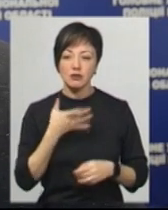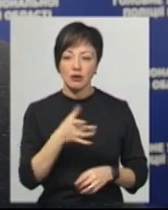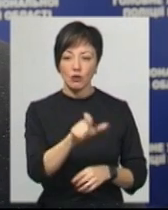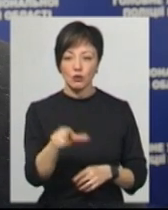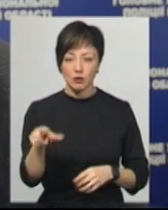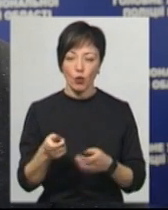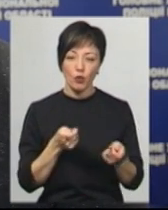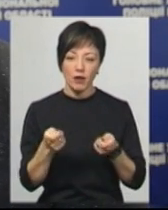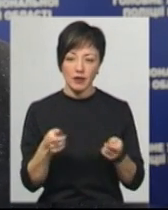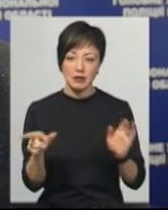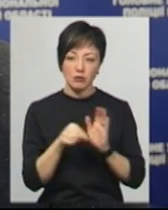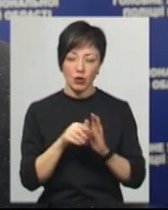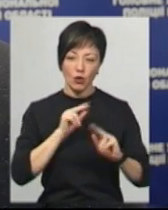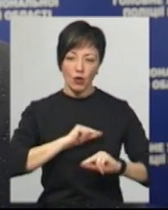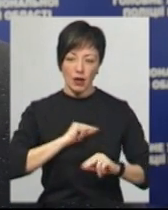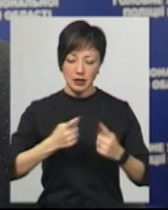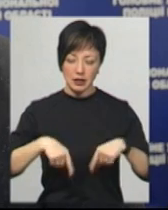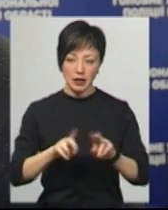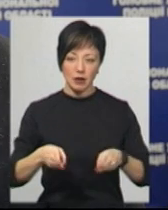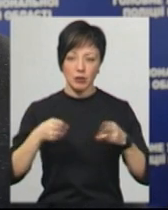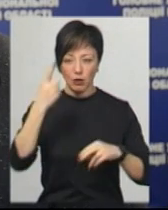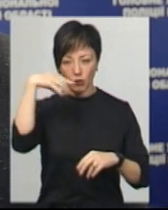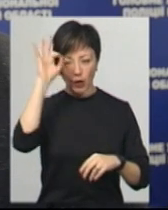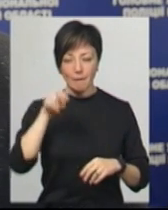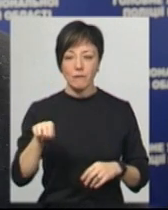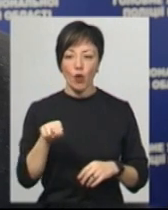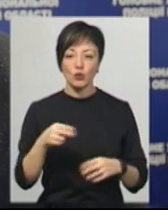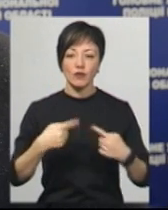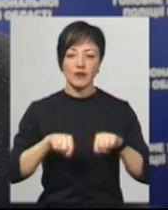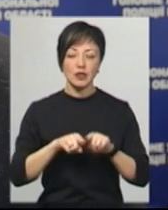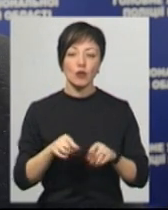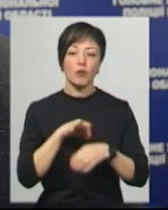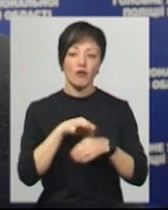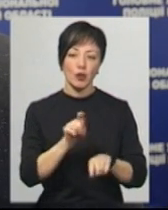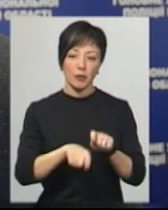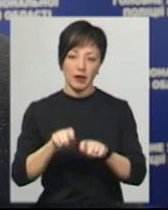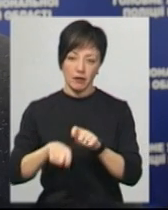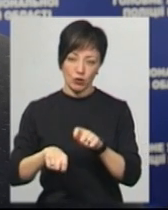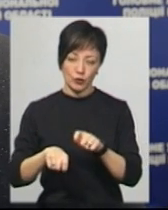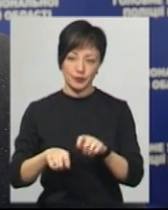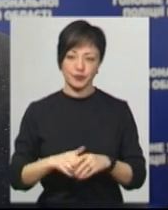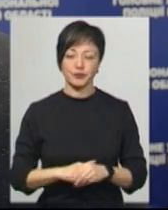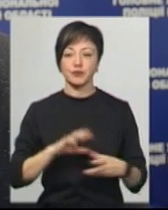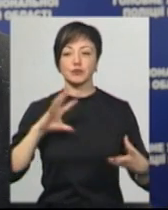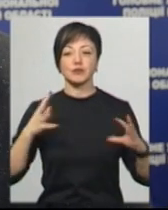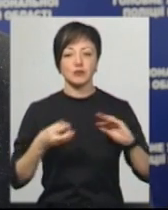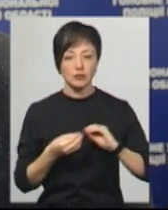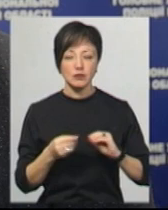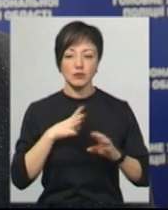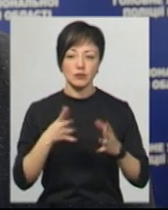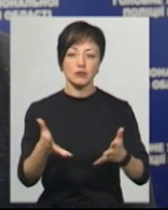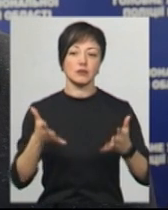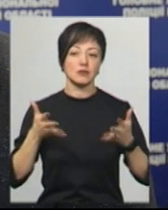протидії наркозлочинності спільно з колегами сектору кримінальної поліції Полонського відділу поліції було проведено перевірку, в результаті якої було